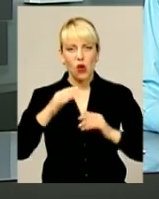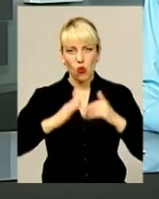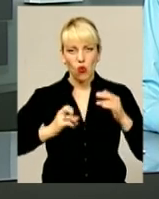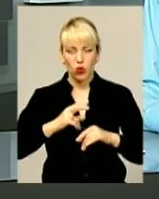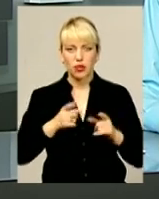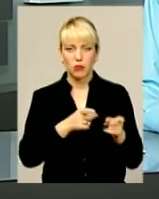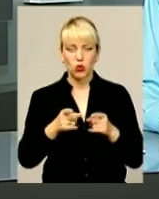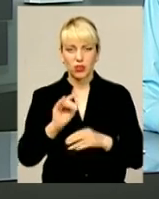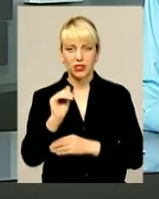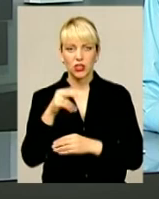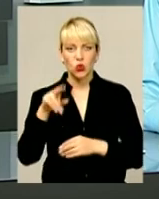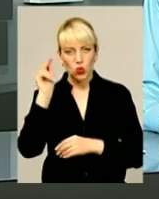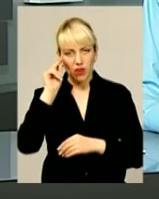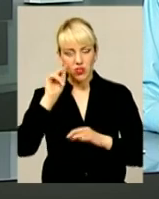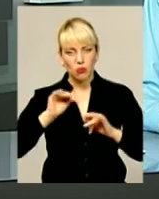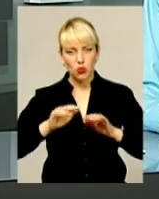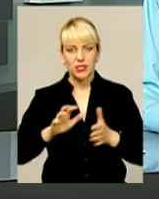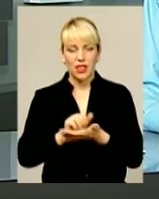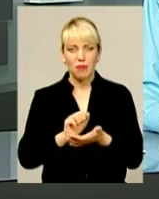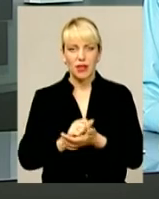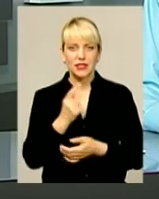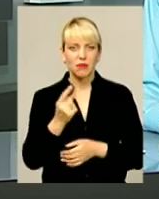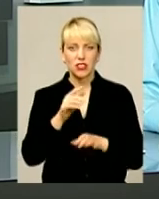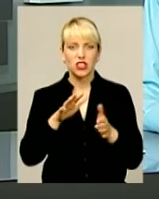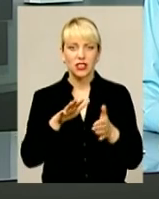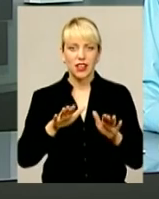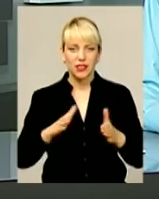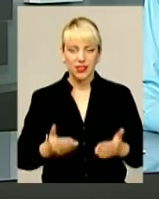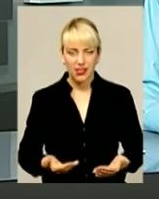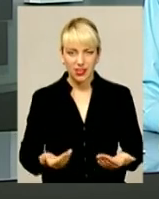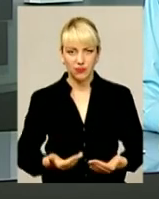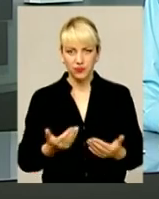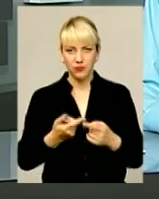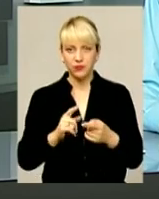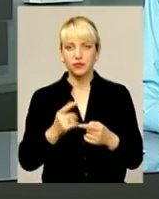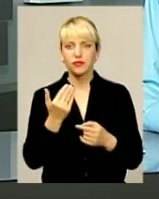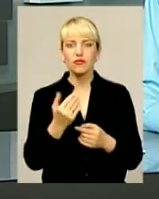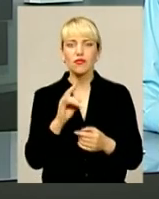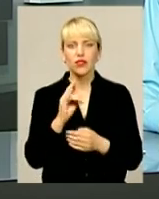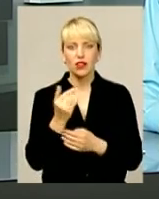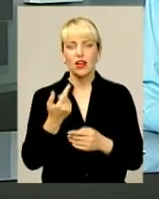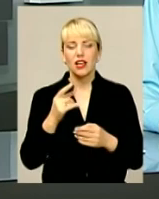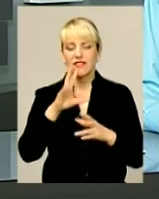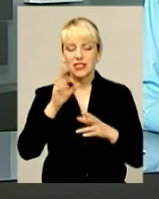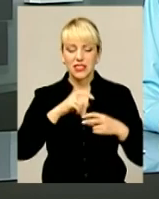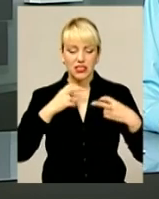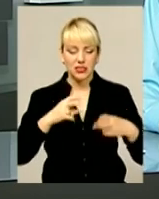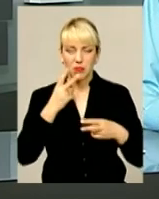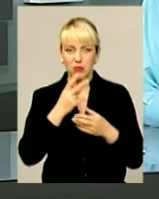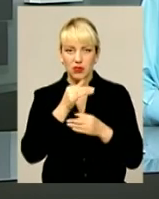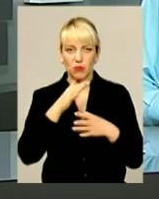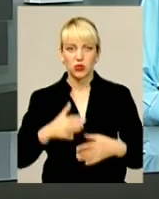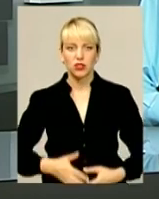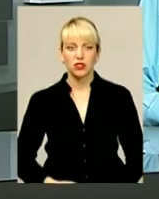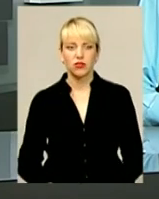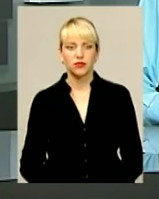процесу займаються фактично з перших днів перебування у садочку. Та всі ризики передбачити неможливо. Про це просто зараз.